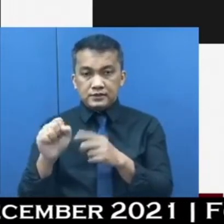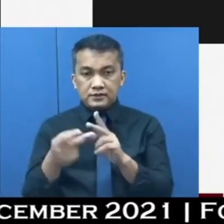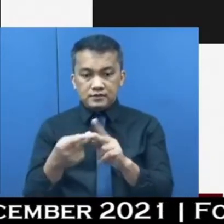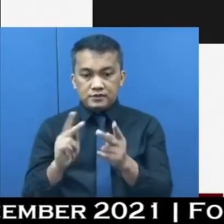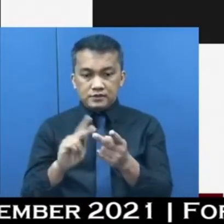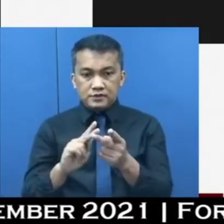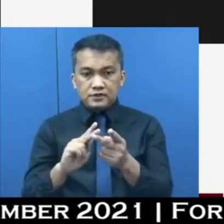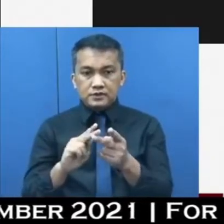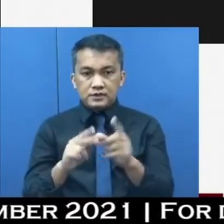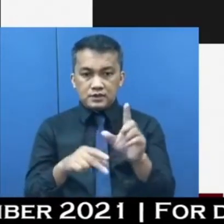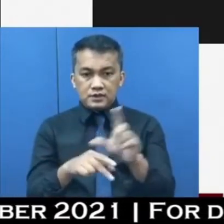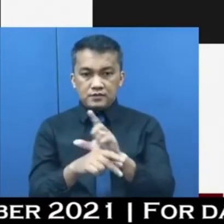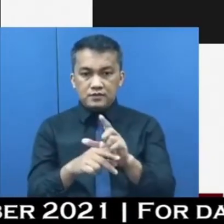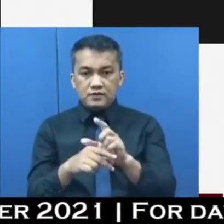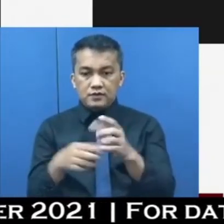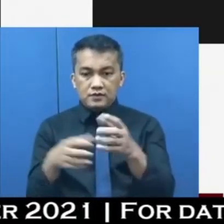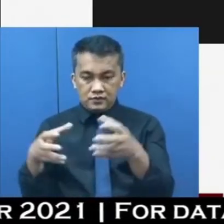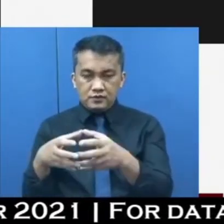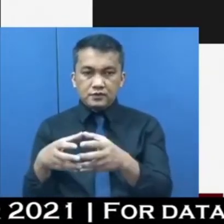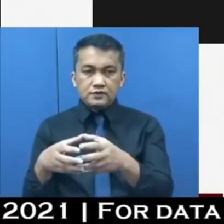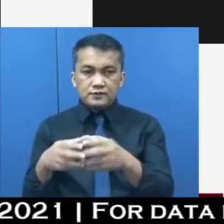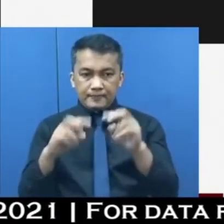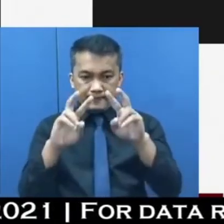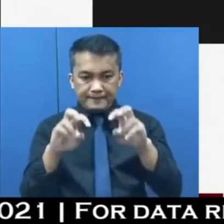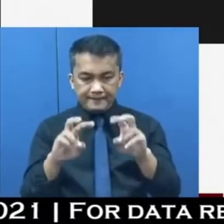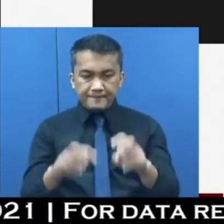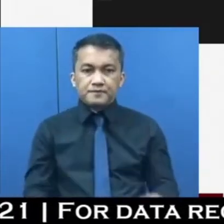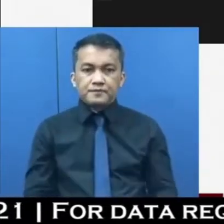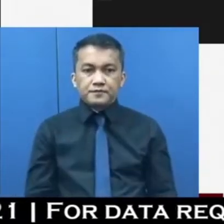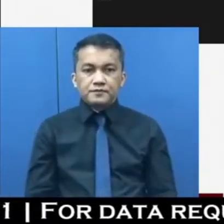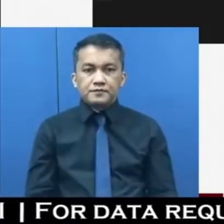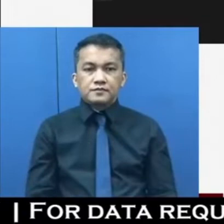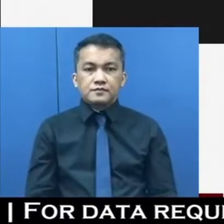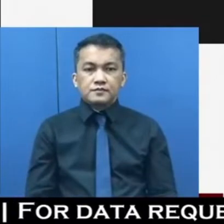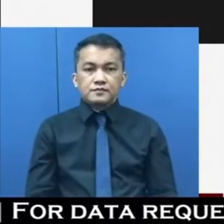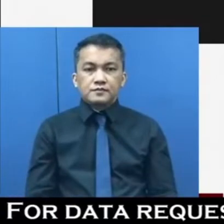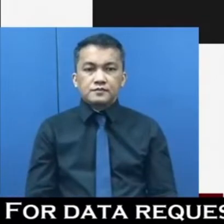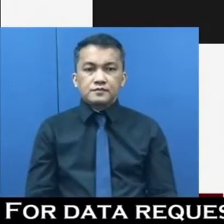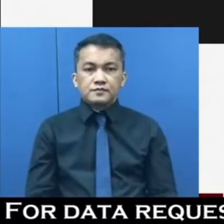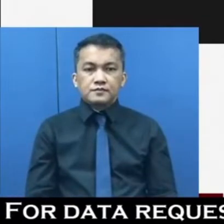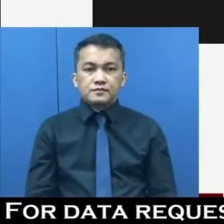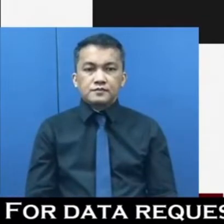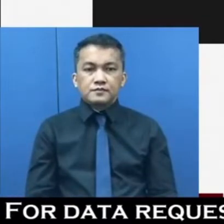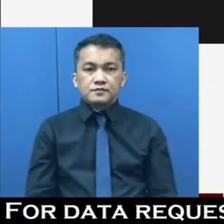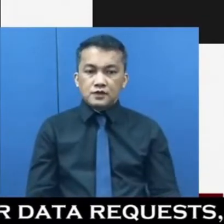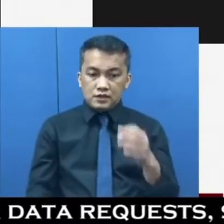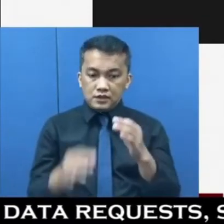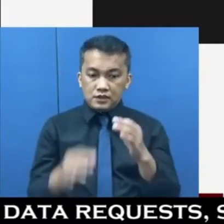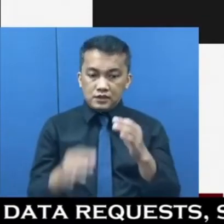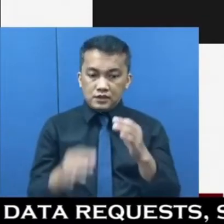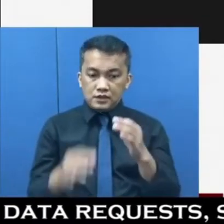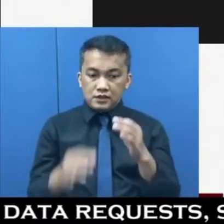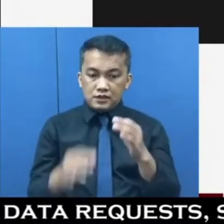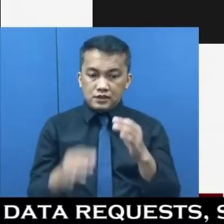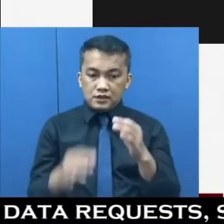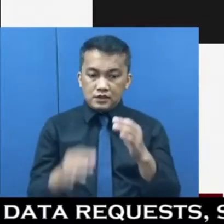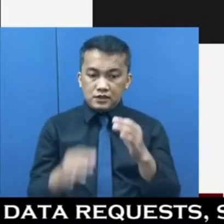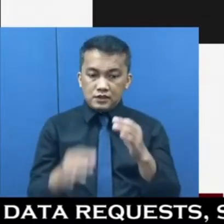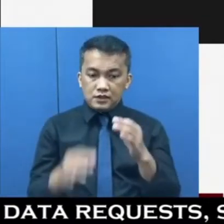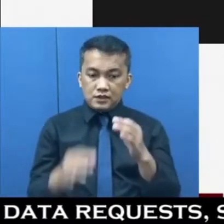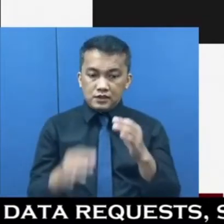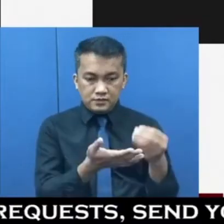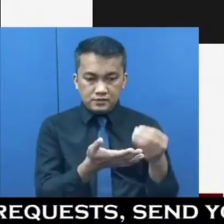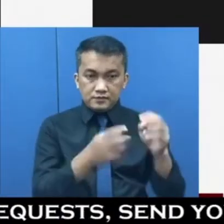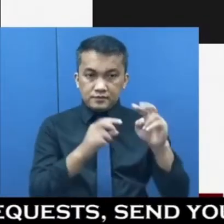Labor Force survey natin. At pag mayroon tayong Family Income and Expenditure Survey,